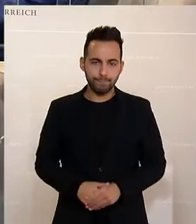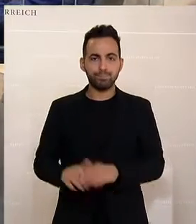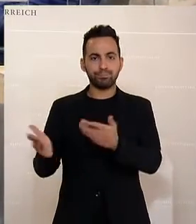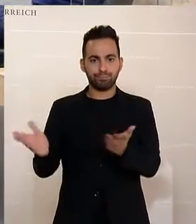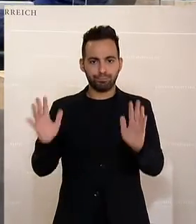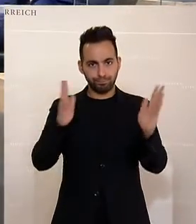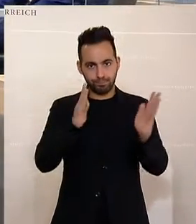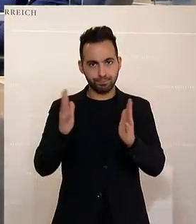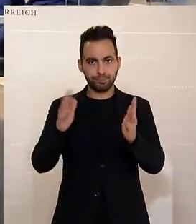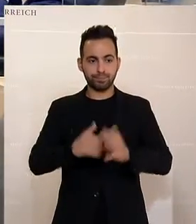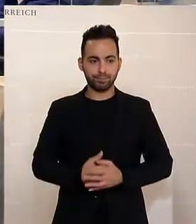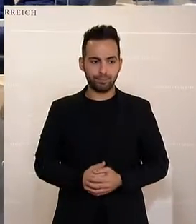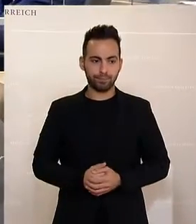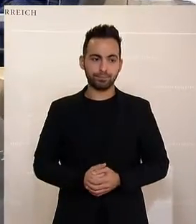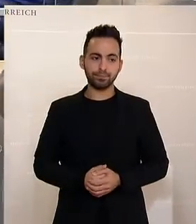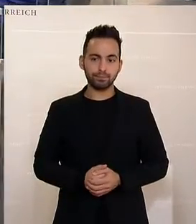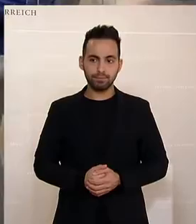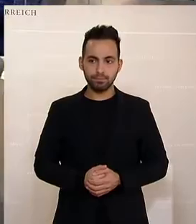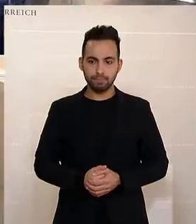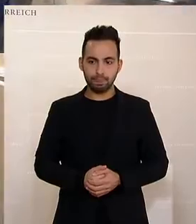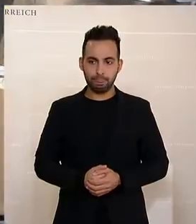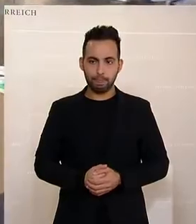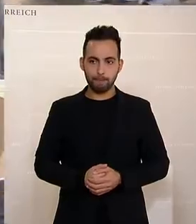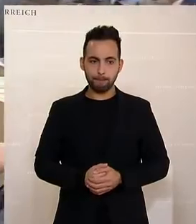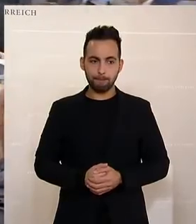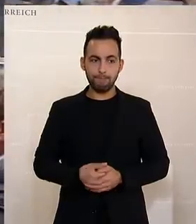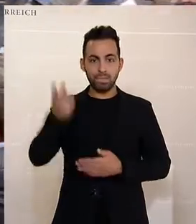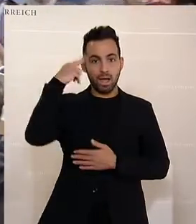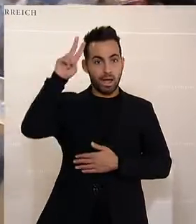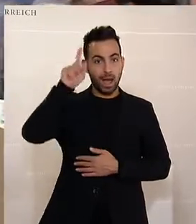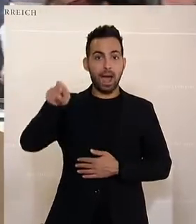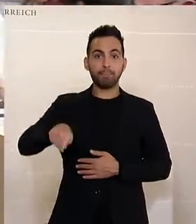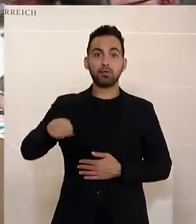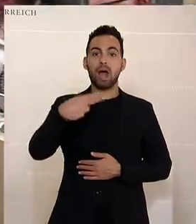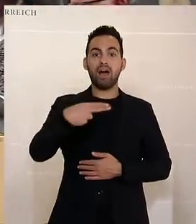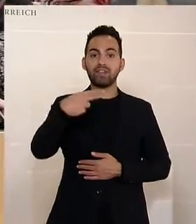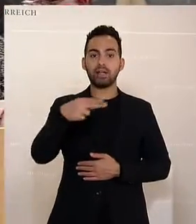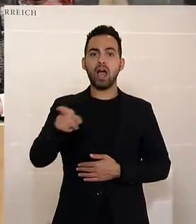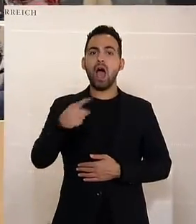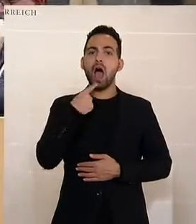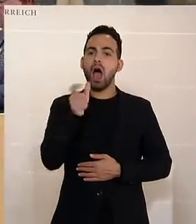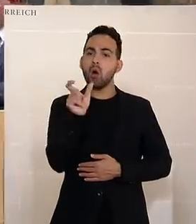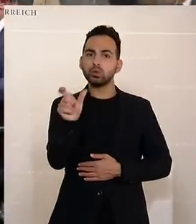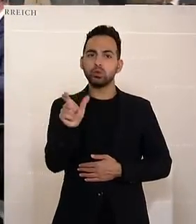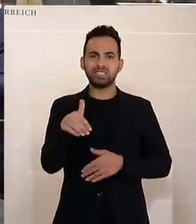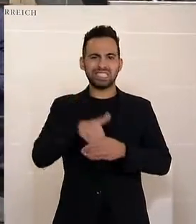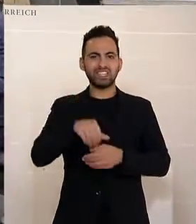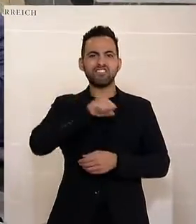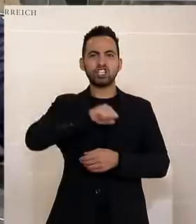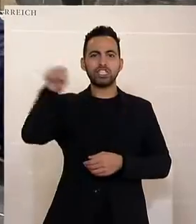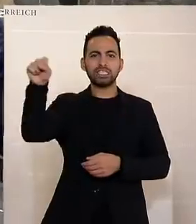Christian Hafenecker von der FPÖ kritisiert, wie einige seiner Vorrednerinnen von der FPÖ, mit der Corona-Politik der Bundesregierung.